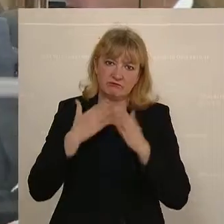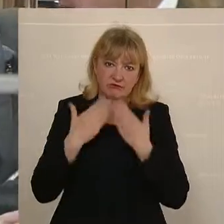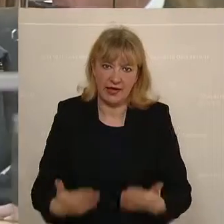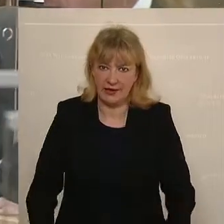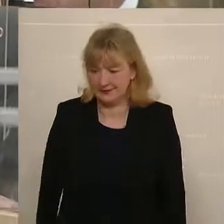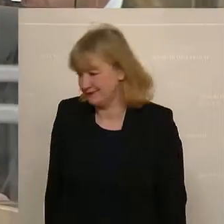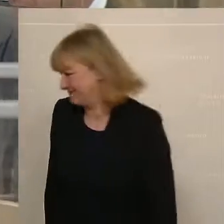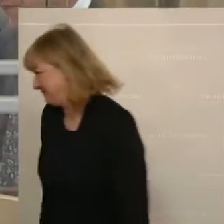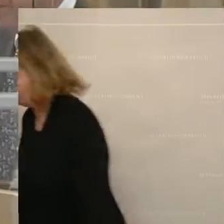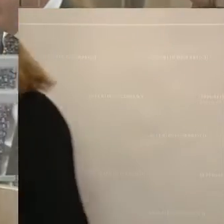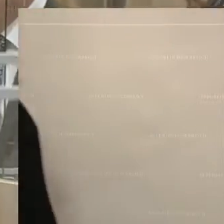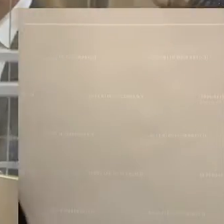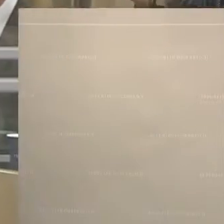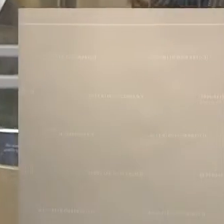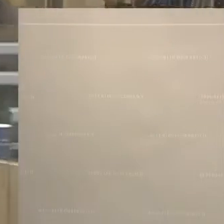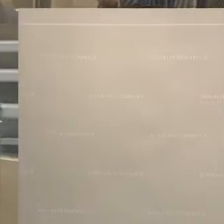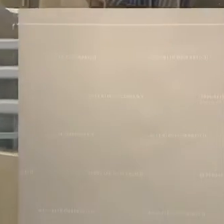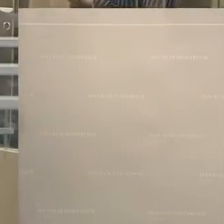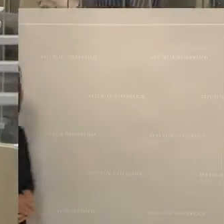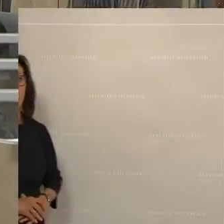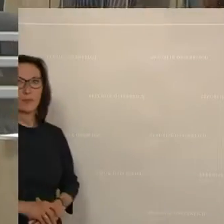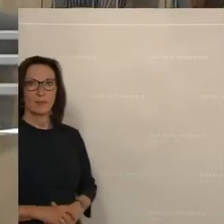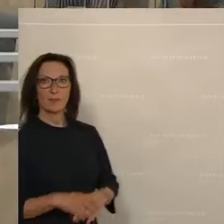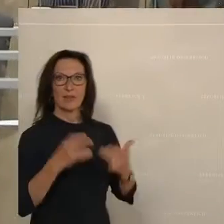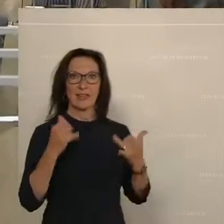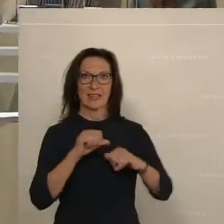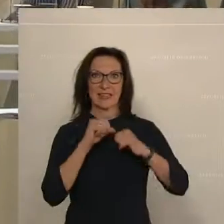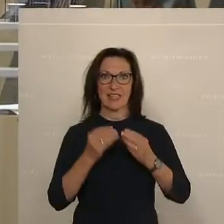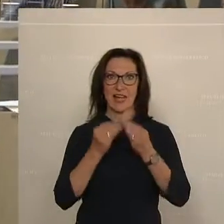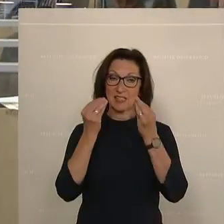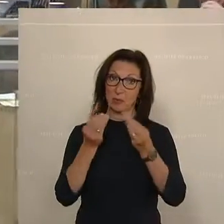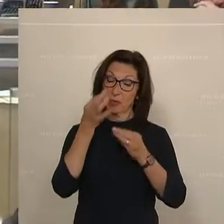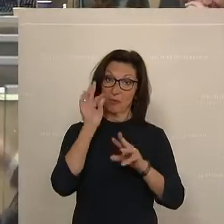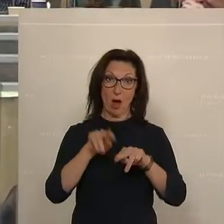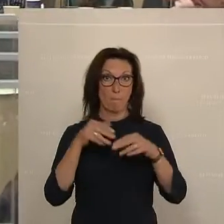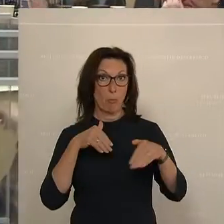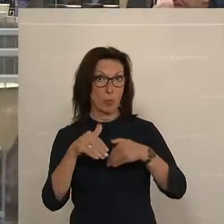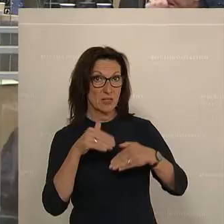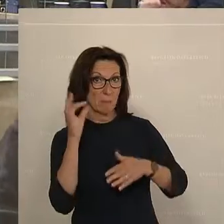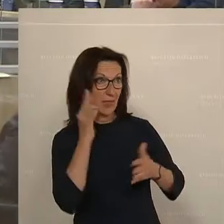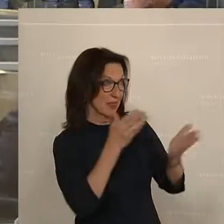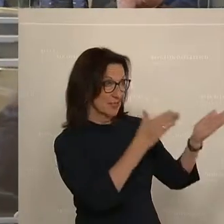Die angesprochene Ministerin Leonore Gewessler ergreift jetzt das Wort.